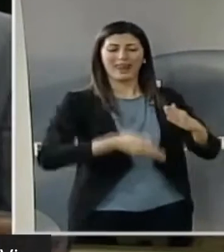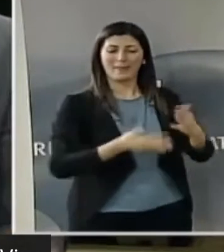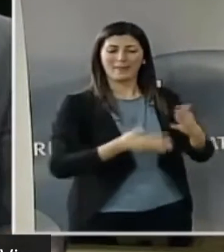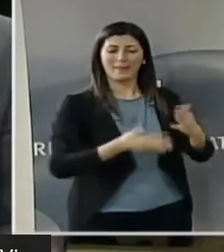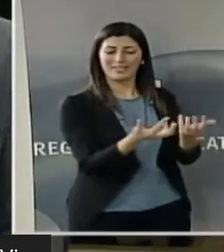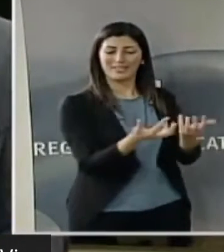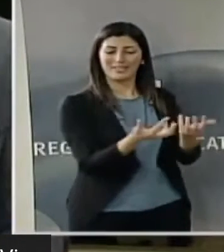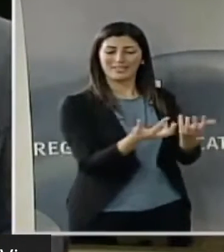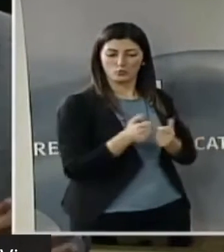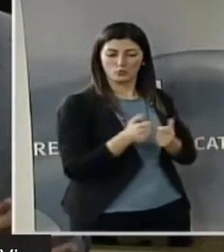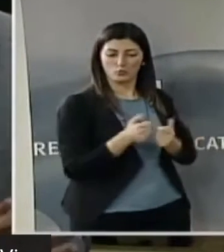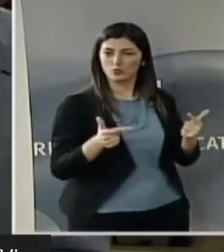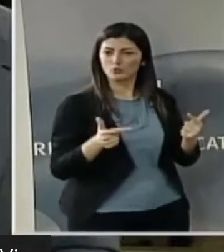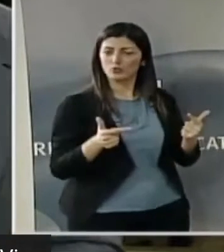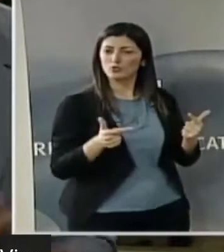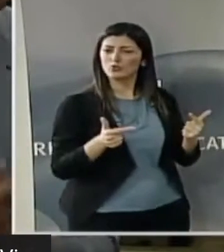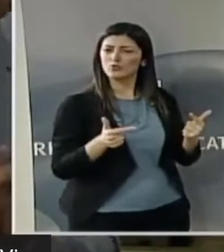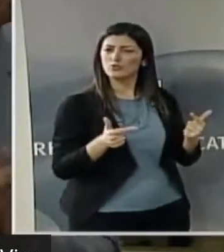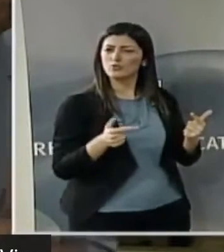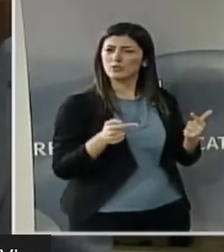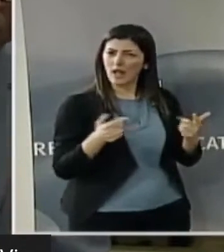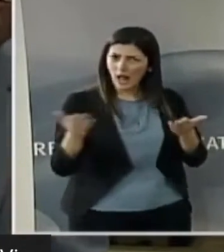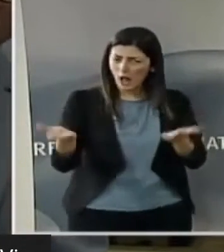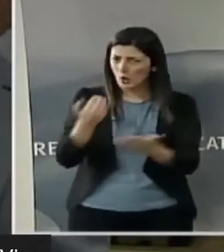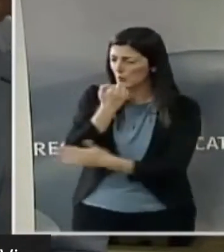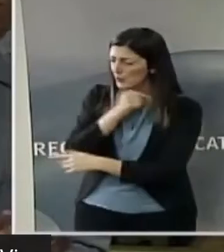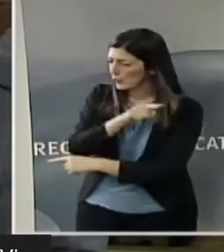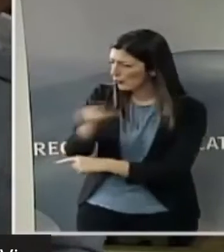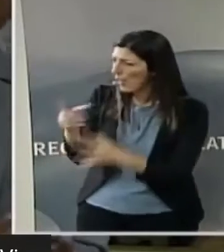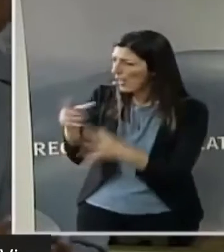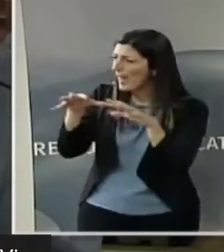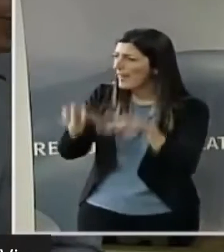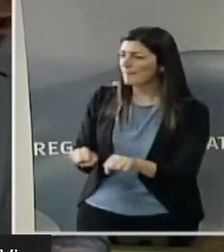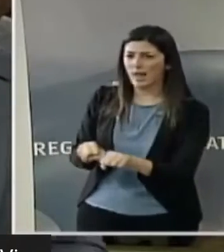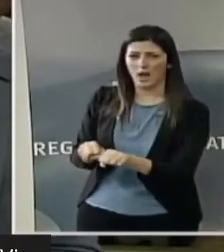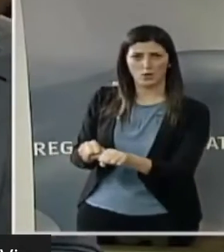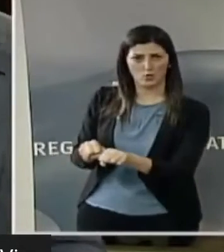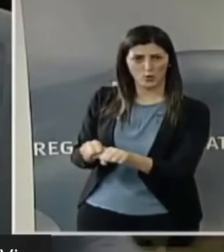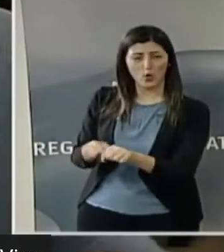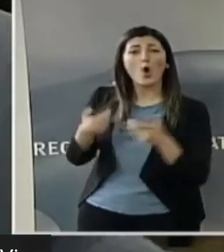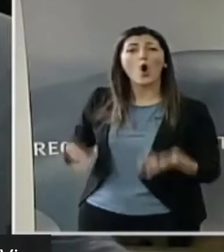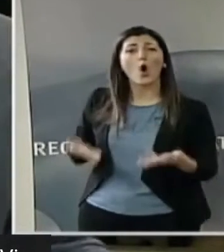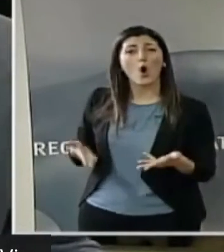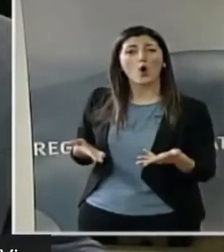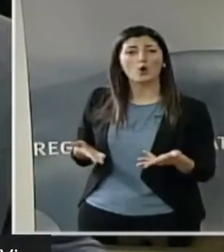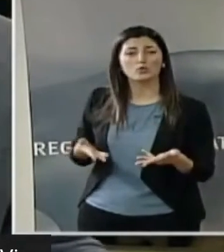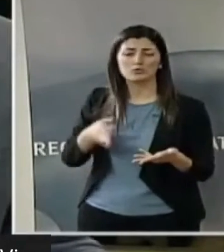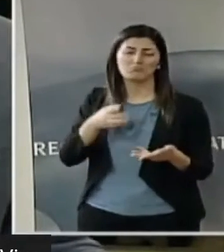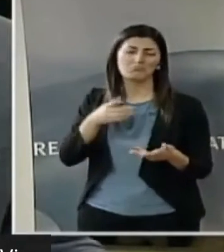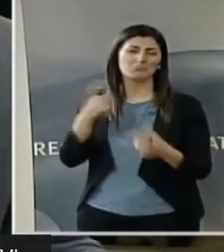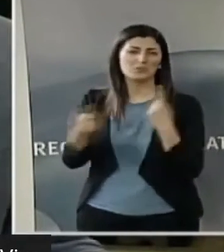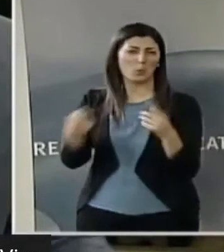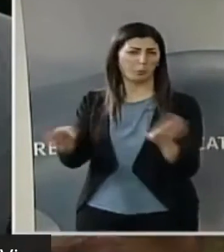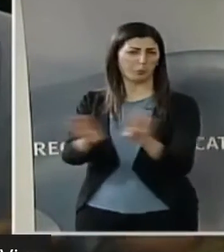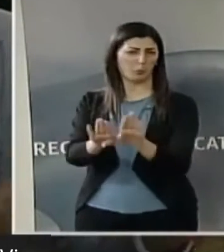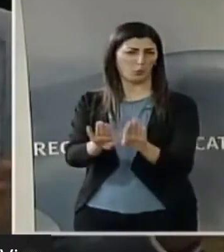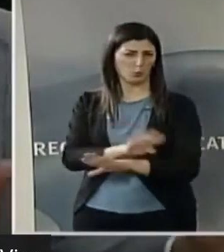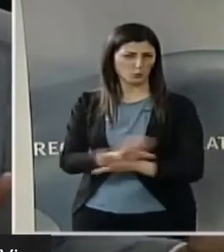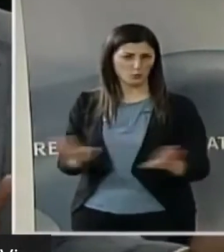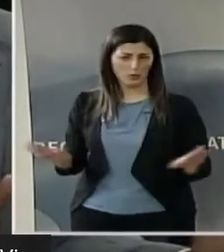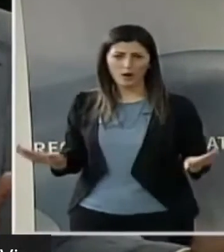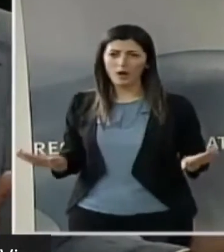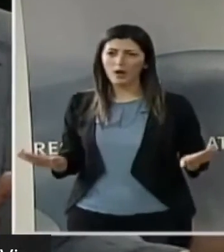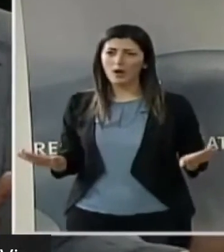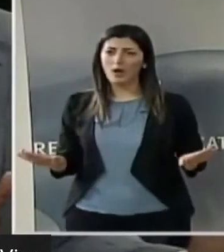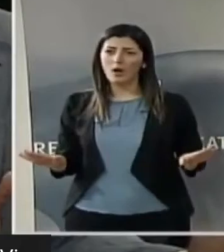vista. Allora, prendete un impegno. Prendete un impegno oggi e chiudiamo la vicenda ora. Così ci